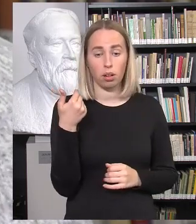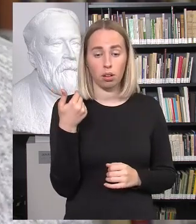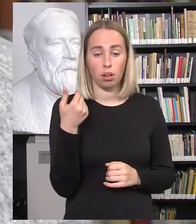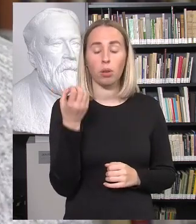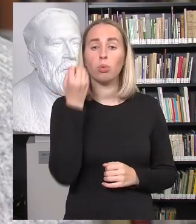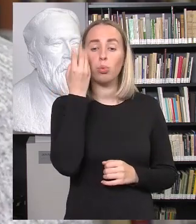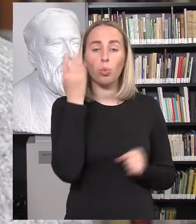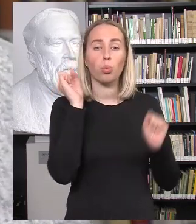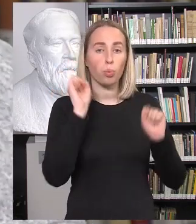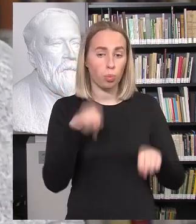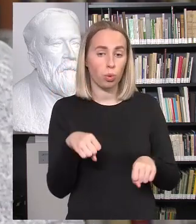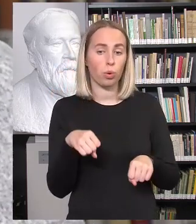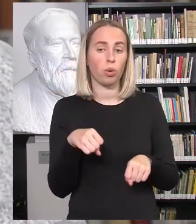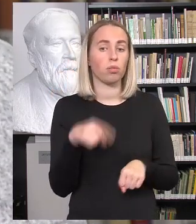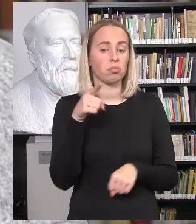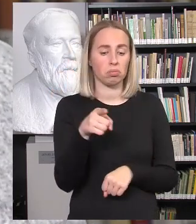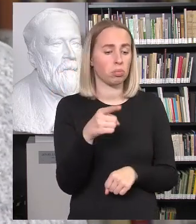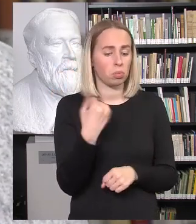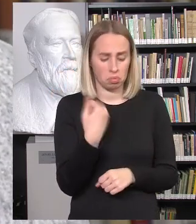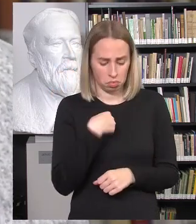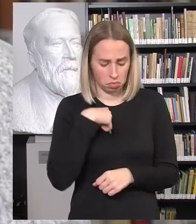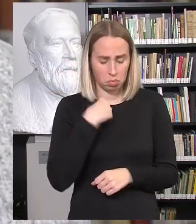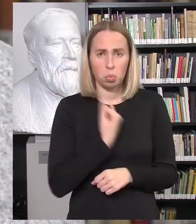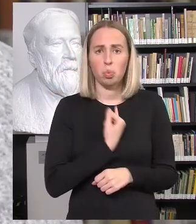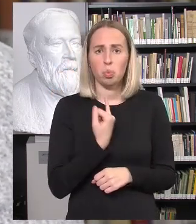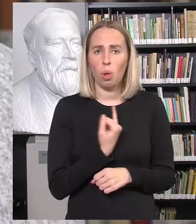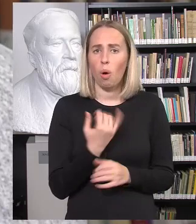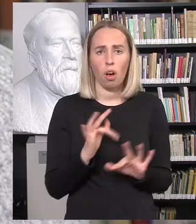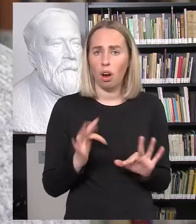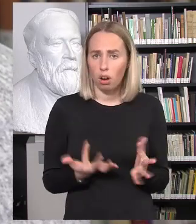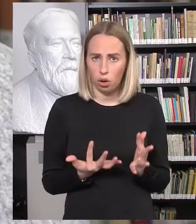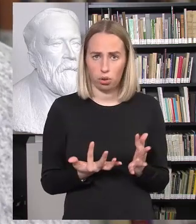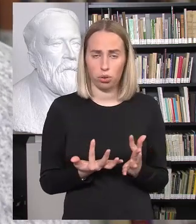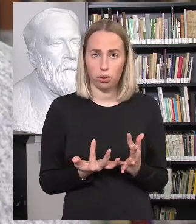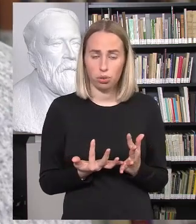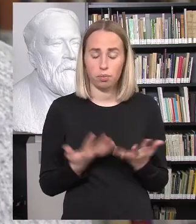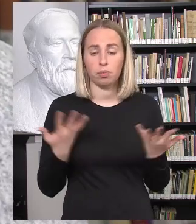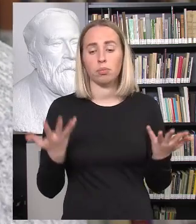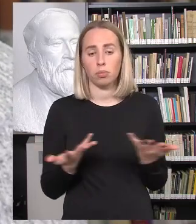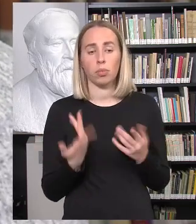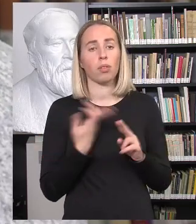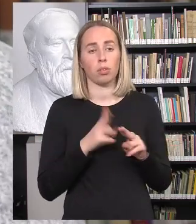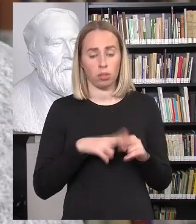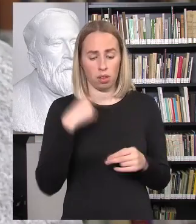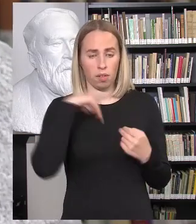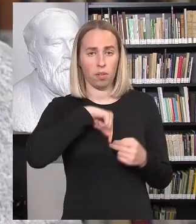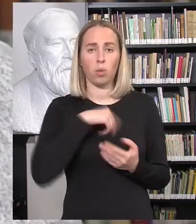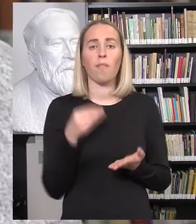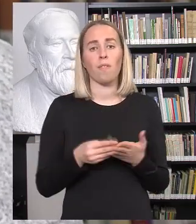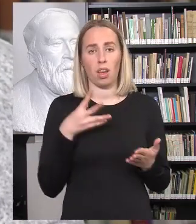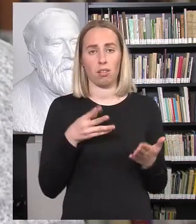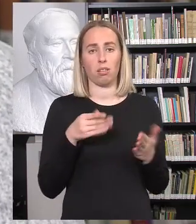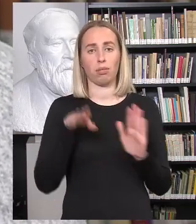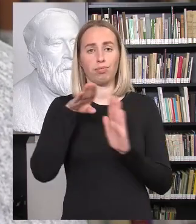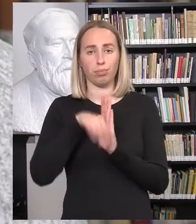kažkas su taim nėra gerai. Ir kai kažkas su taim nėra gerai, tai labai nuuša savyvertė ir